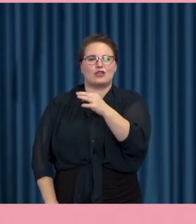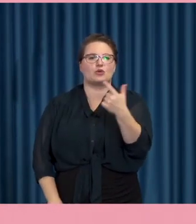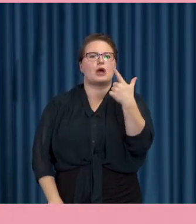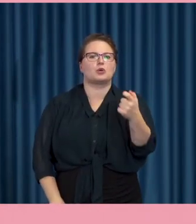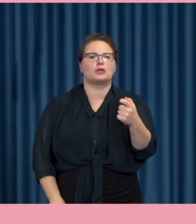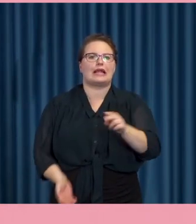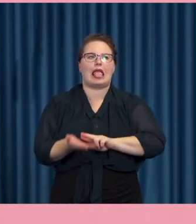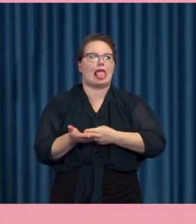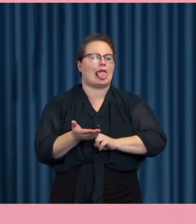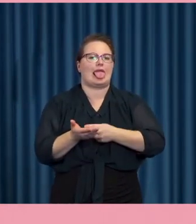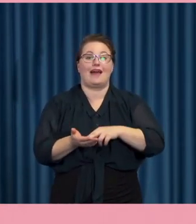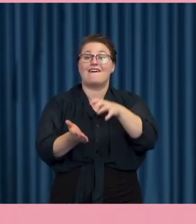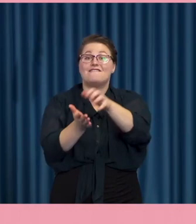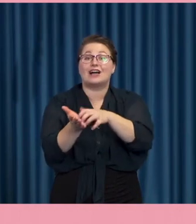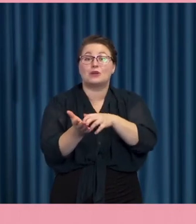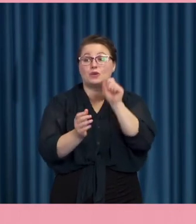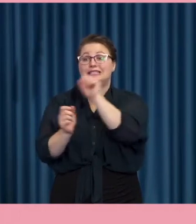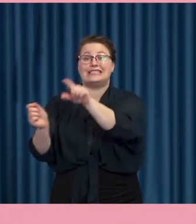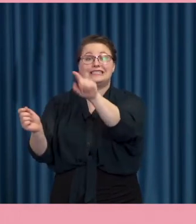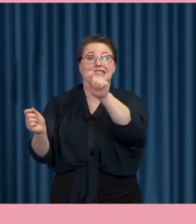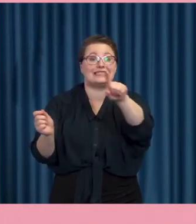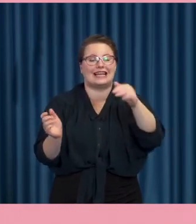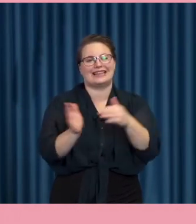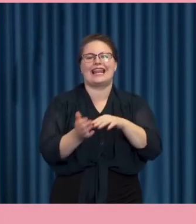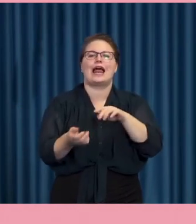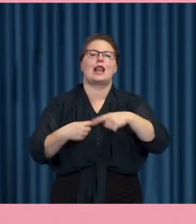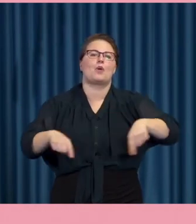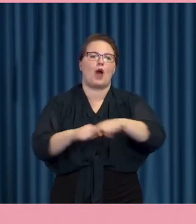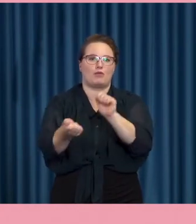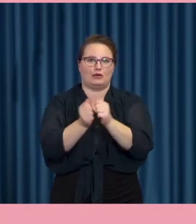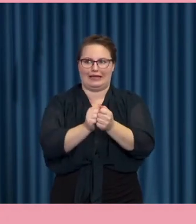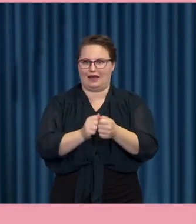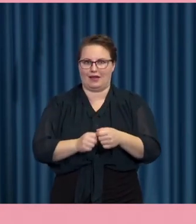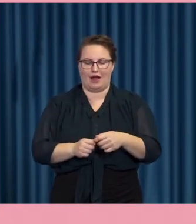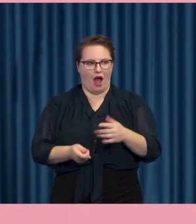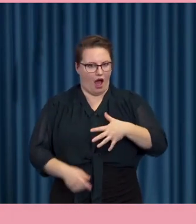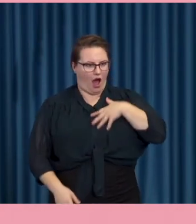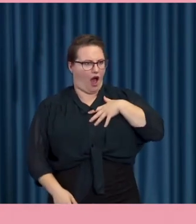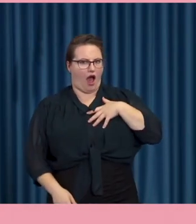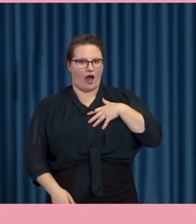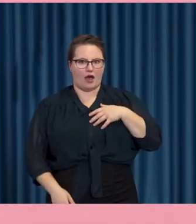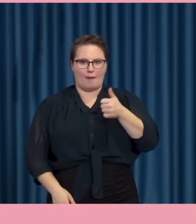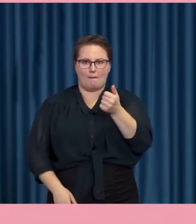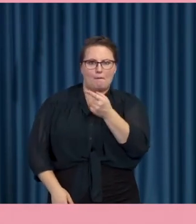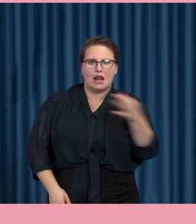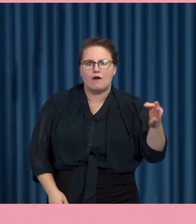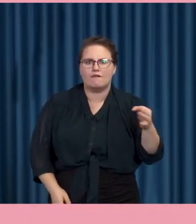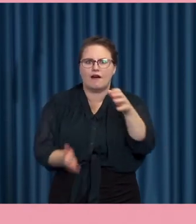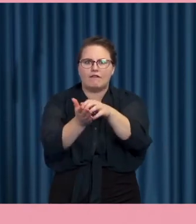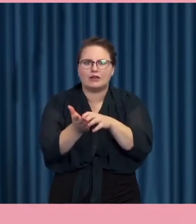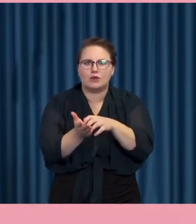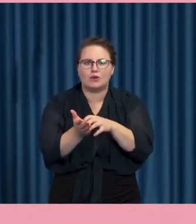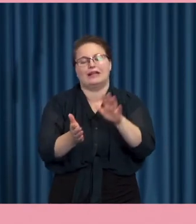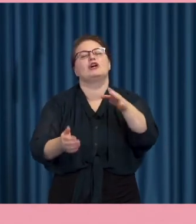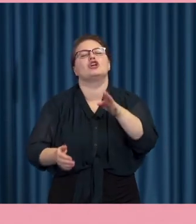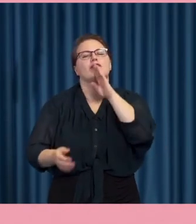låtsasfakturor till lokalpolitiker. Och det kan man tycka är fräckt att skicka blufffakturor och folk blev rädda. Det gick ju inte att betala dem